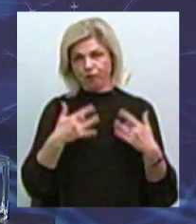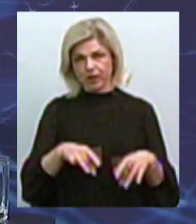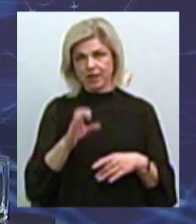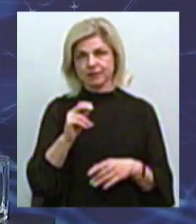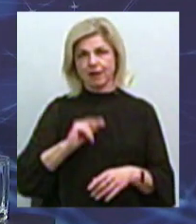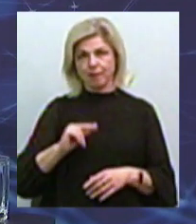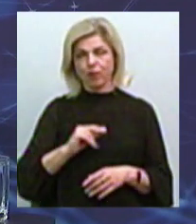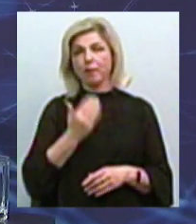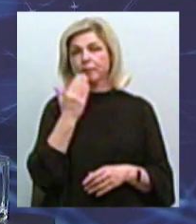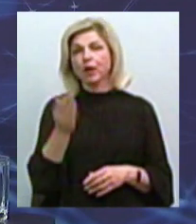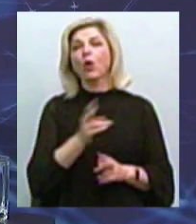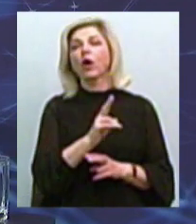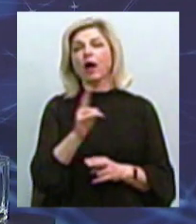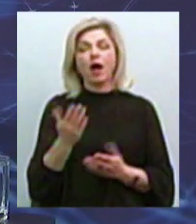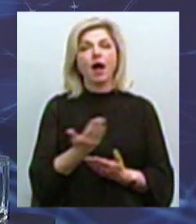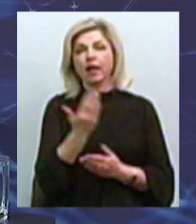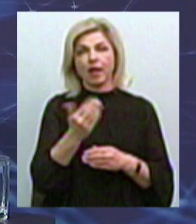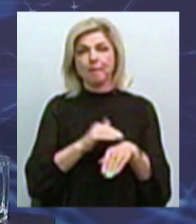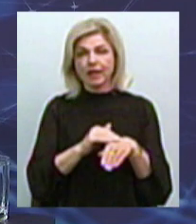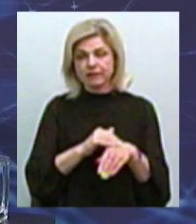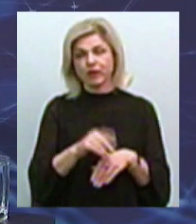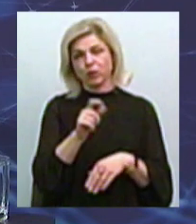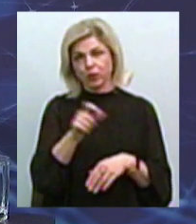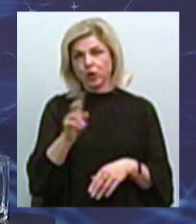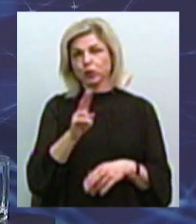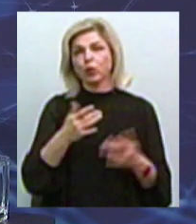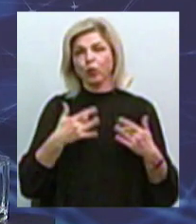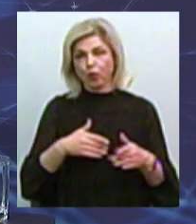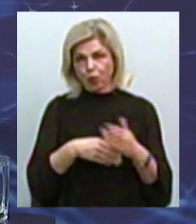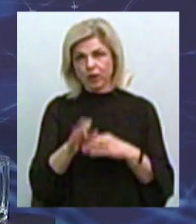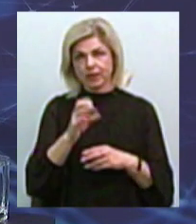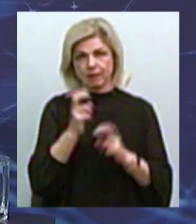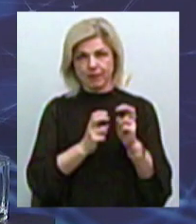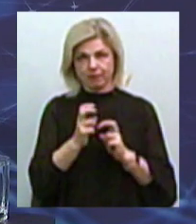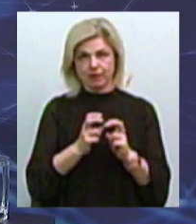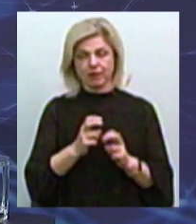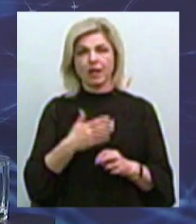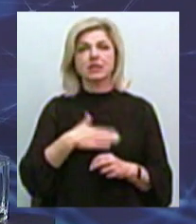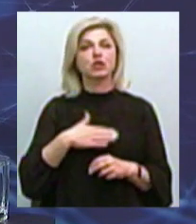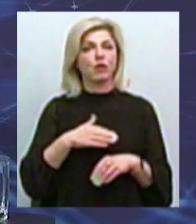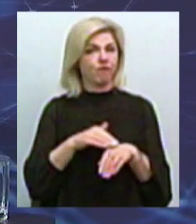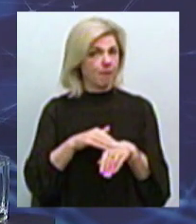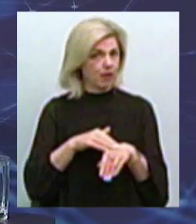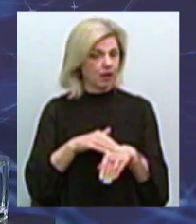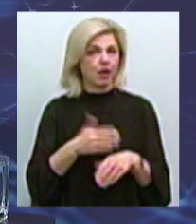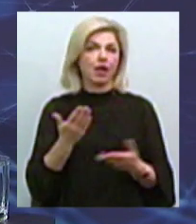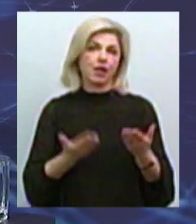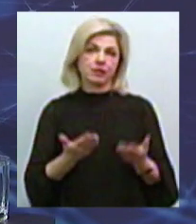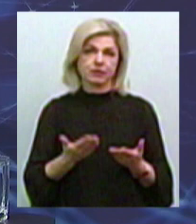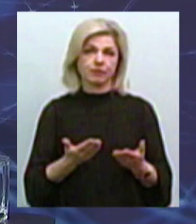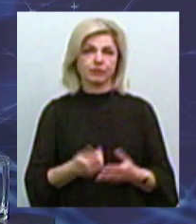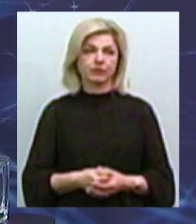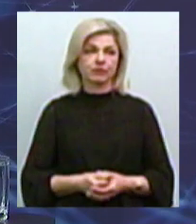работники уходят из предприятия? Будь ласка. А зачем именно фамилии, если работники?